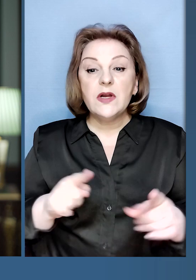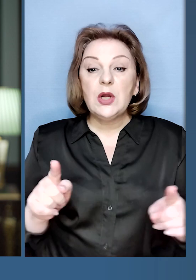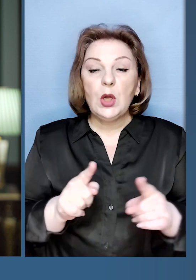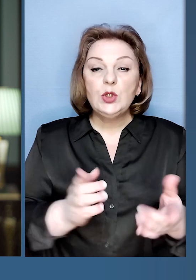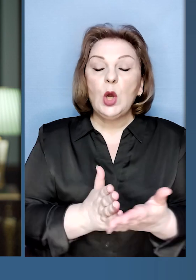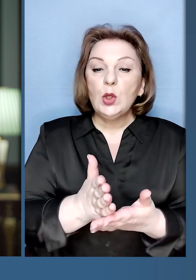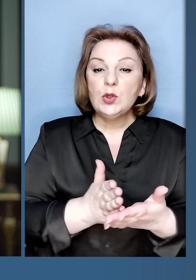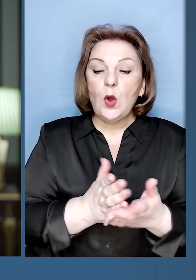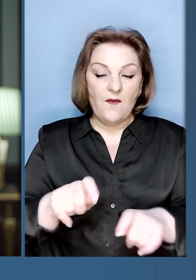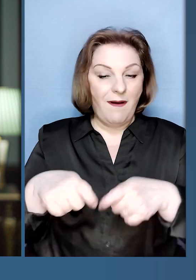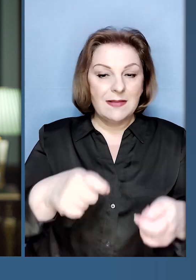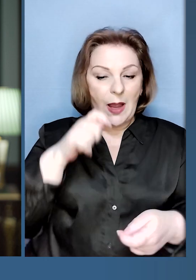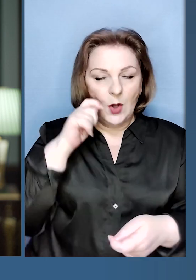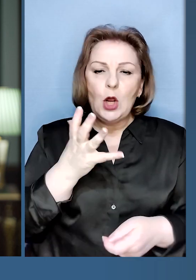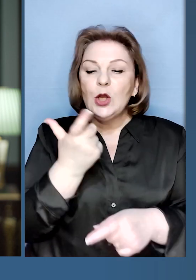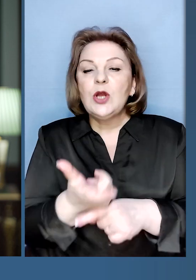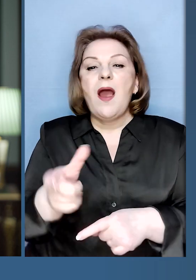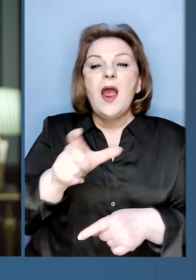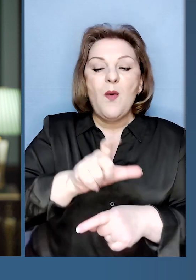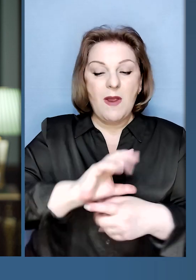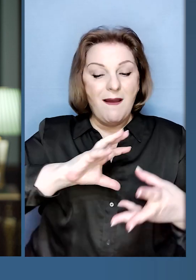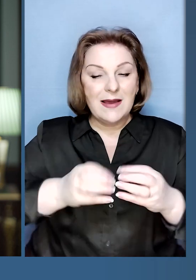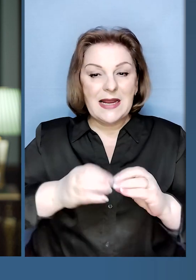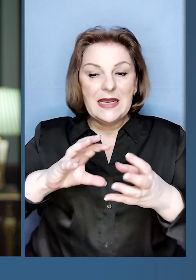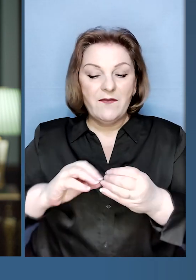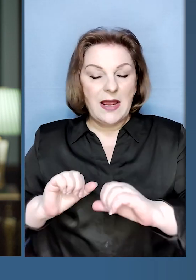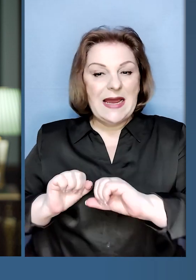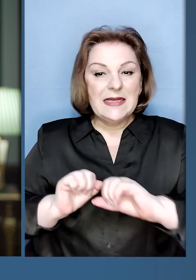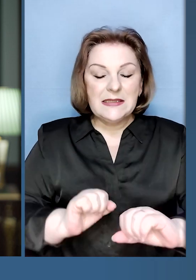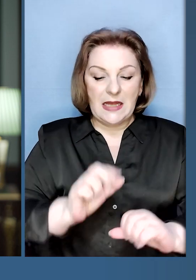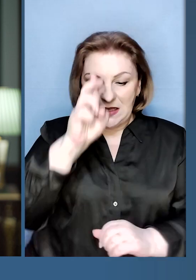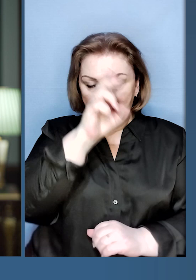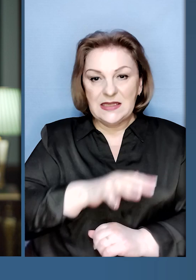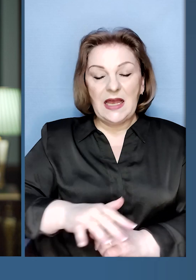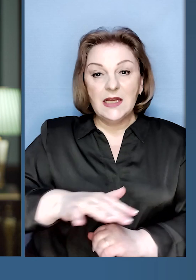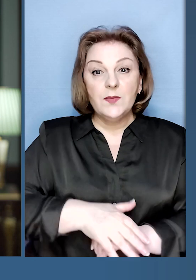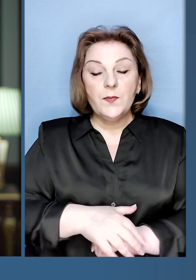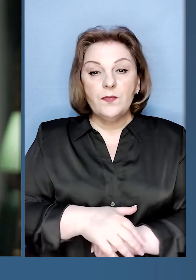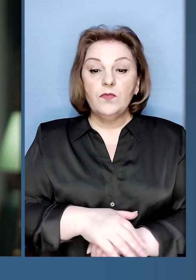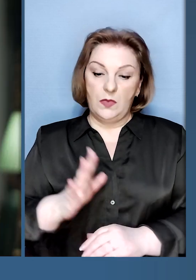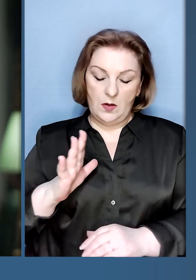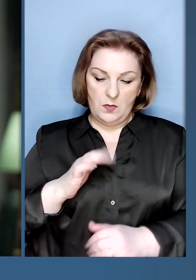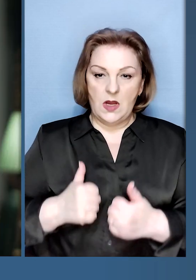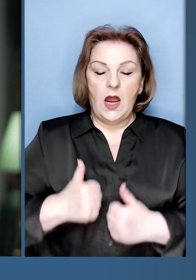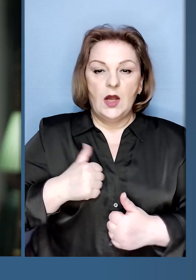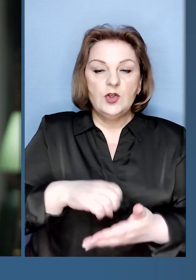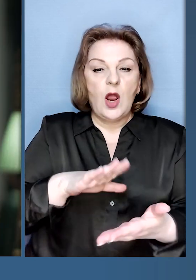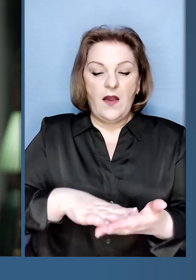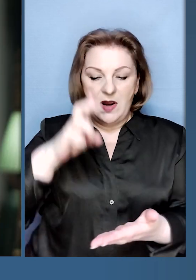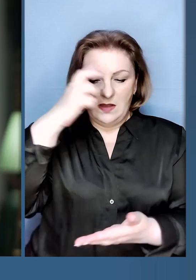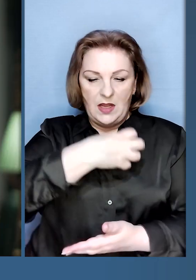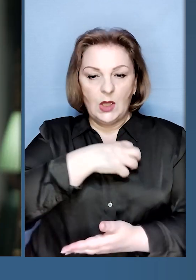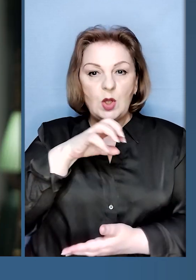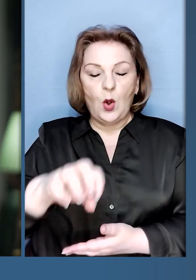впевнений, що Служба дасть Україні ще більше результатів у захисті держави. Мав честь